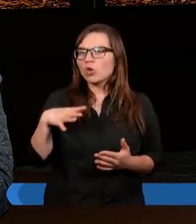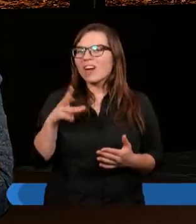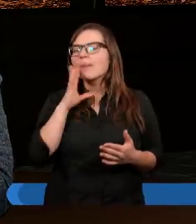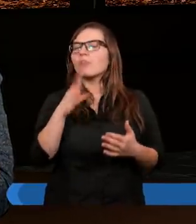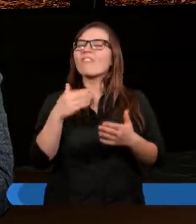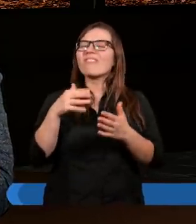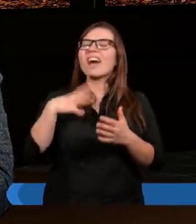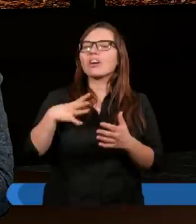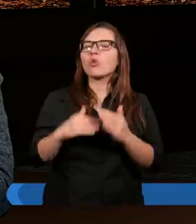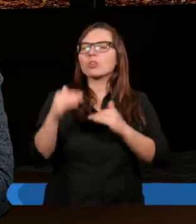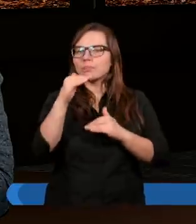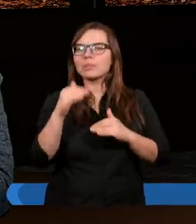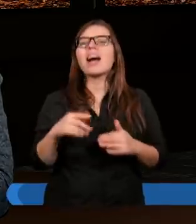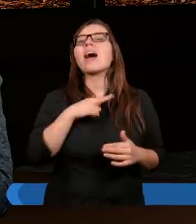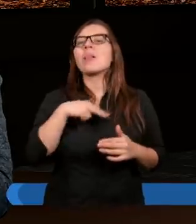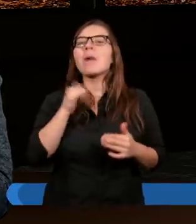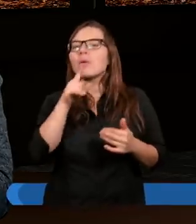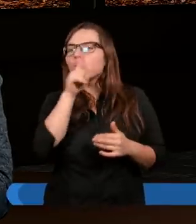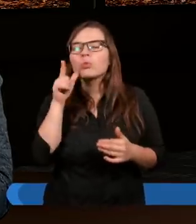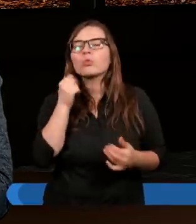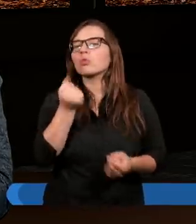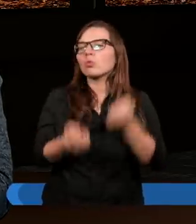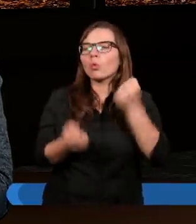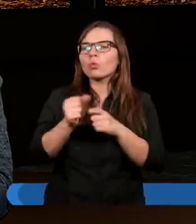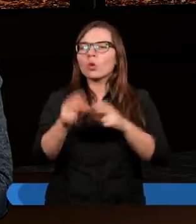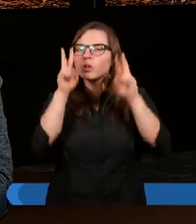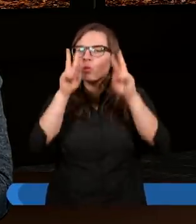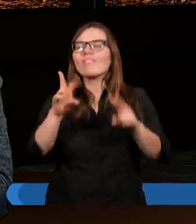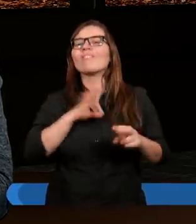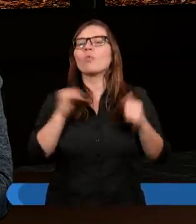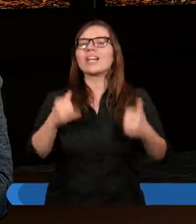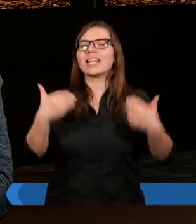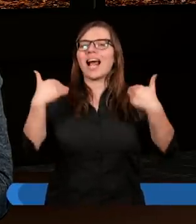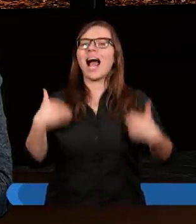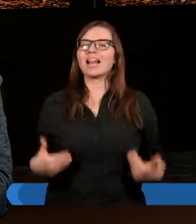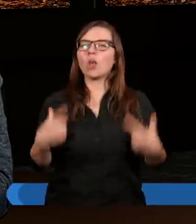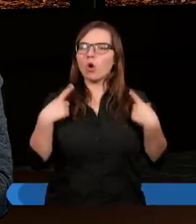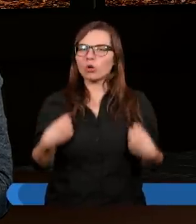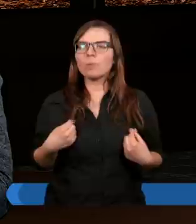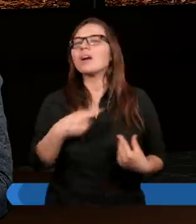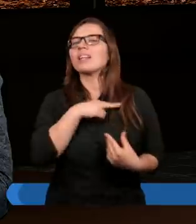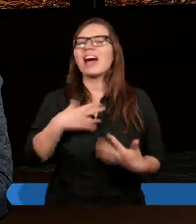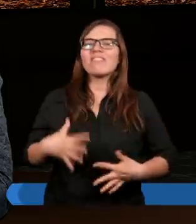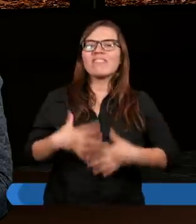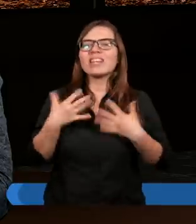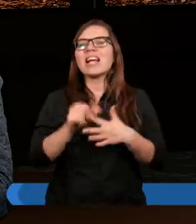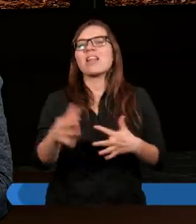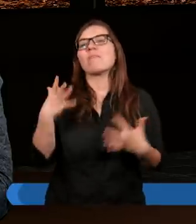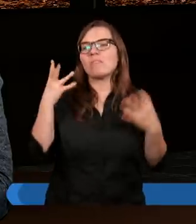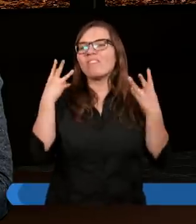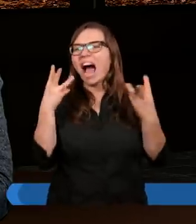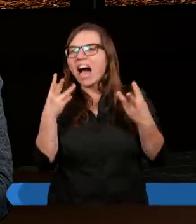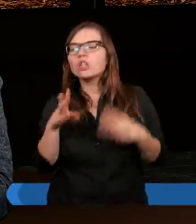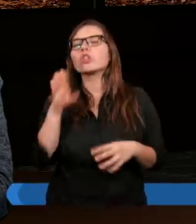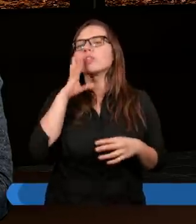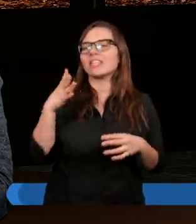strony nam jako ludziom jest bardzo trudno uznać swój stan. Nam się wydaje, że jesteśmy wartościowi,